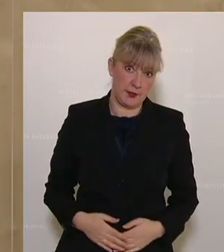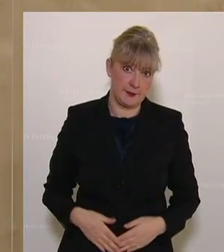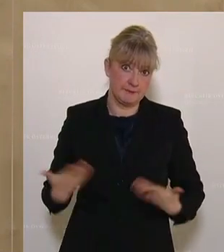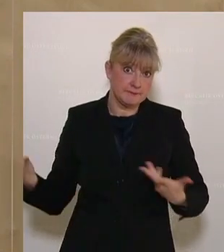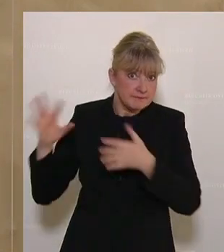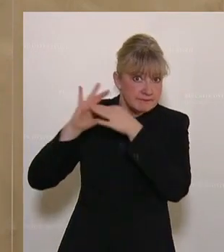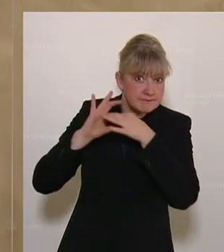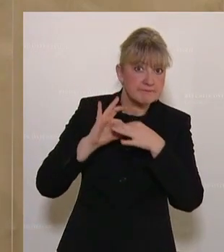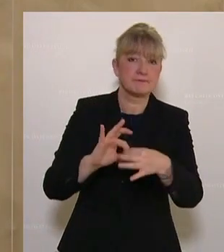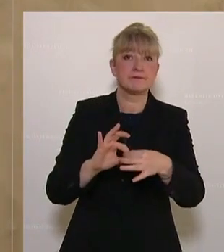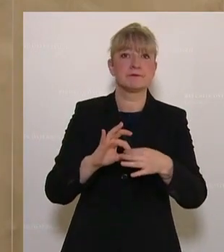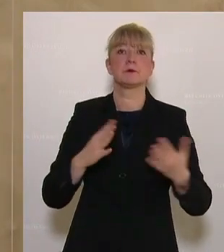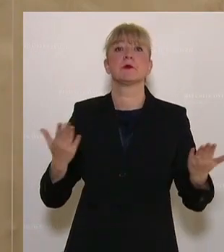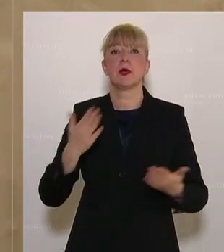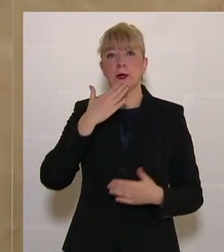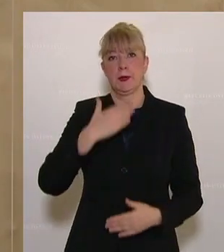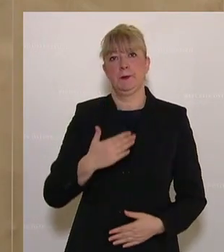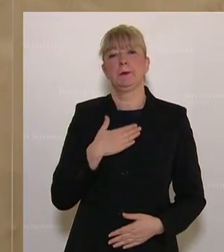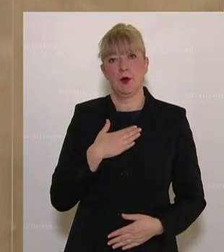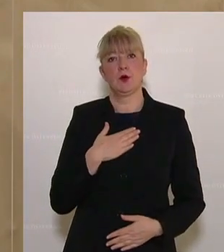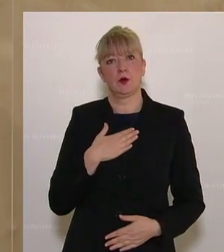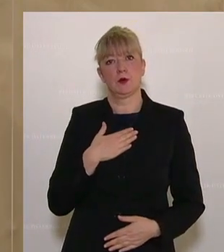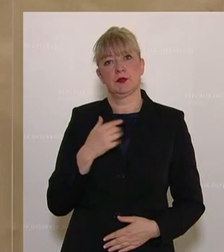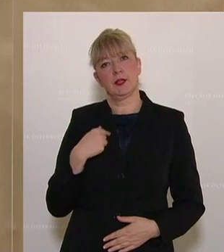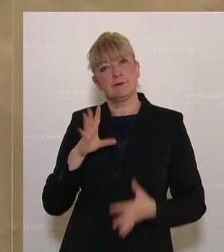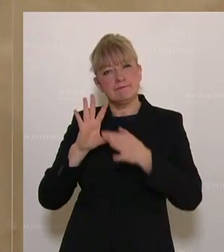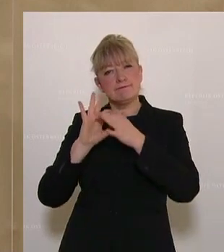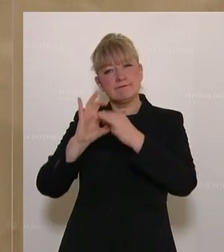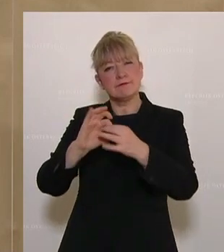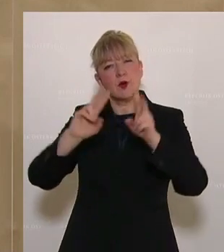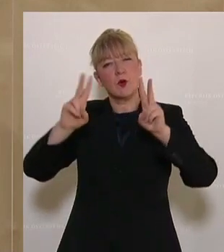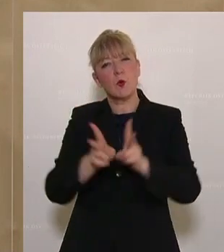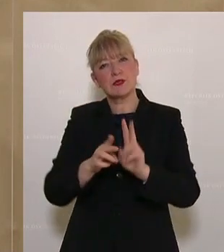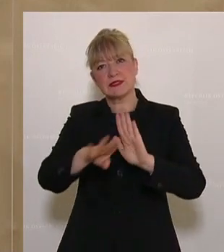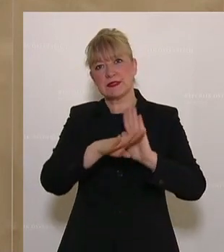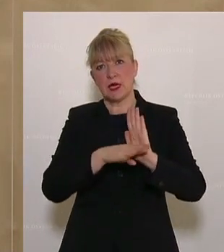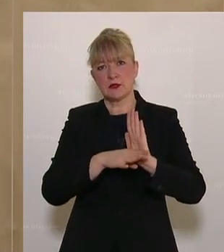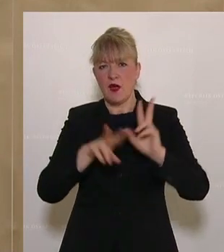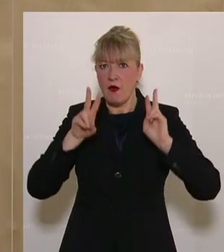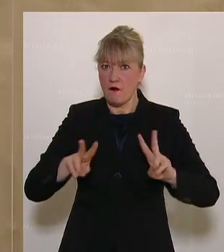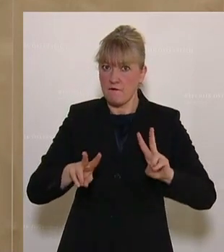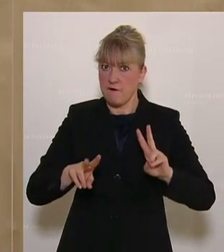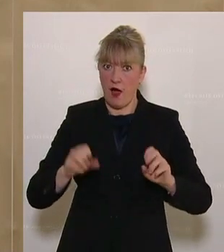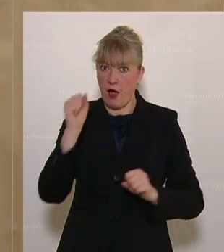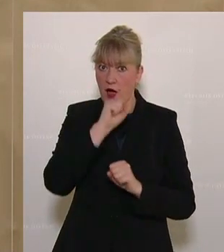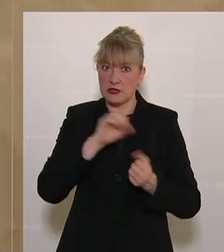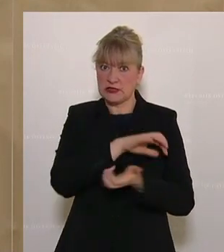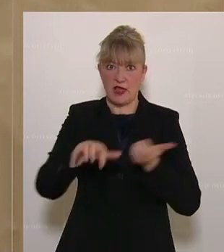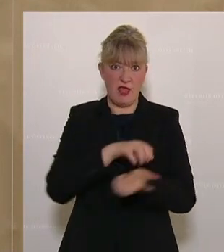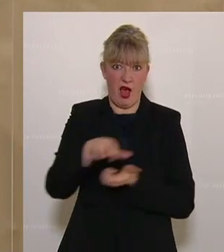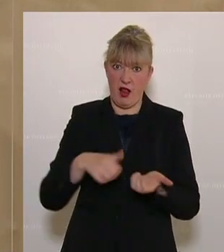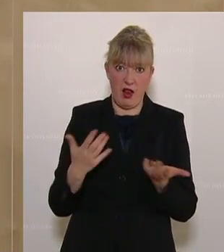diesem Zusammenhang möchte ich noch auf ein Gesetz kurz eingehen, was wirklich skandalös ist. Wir haben es